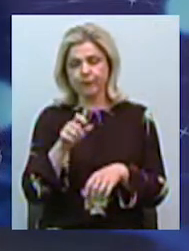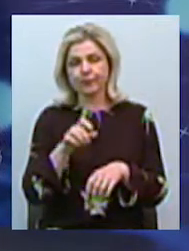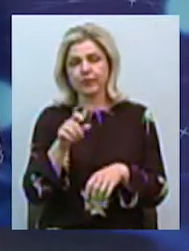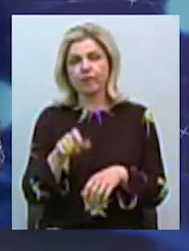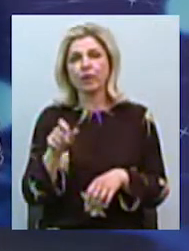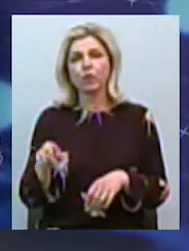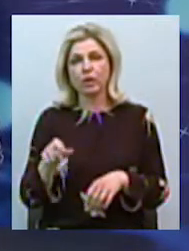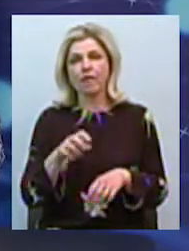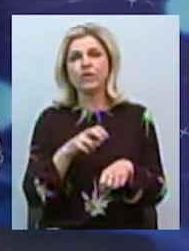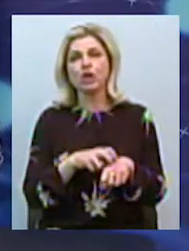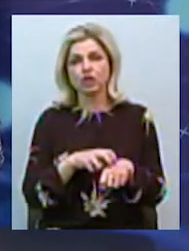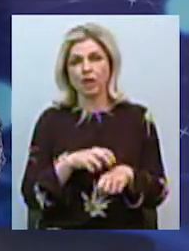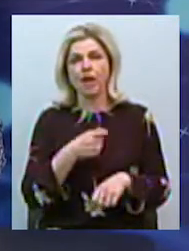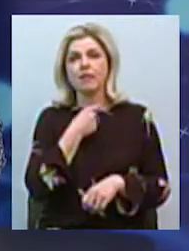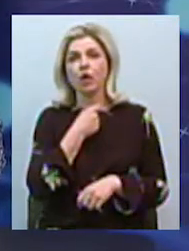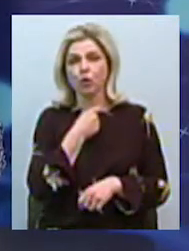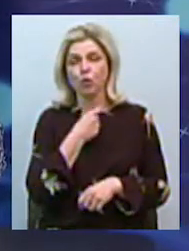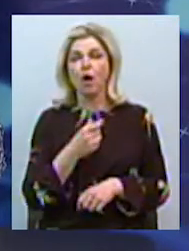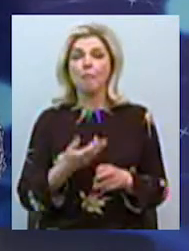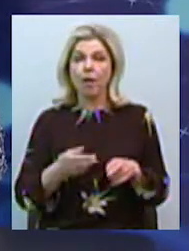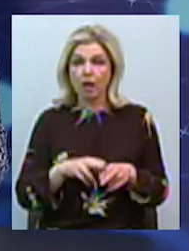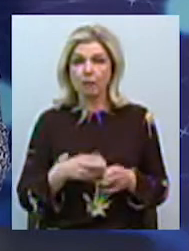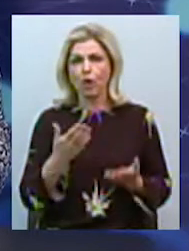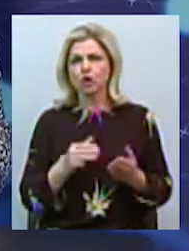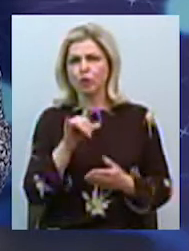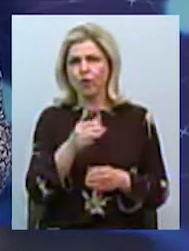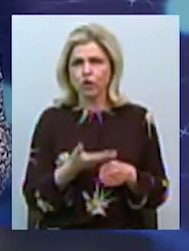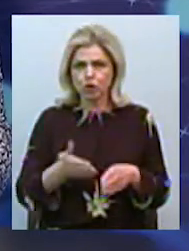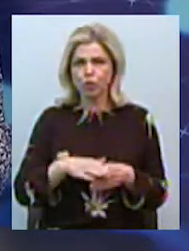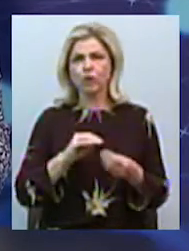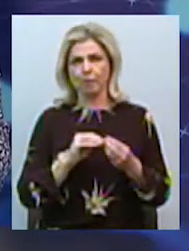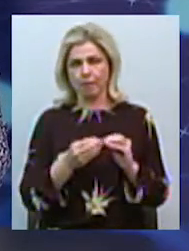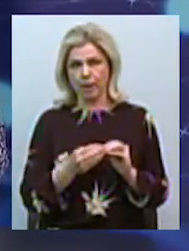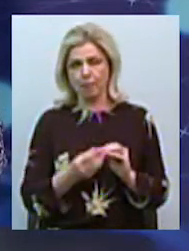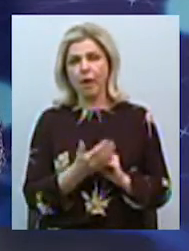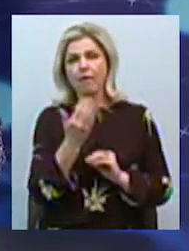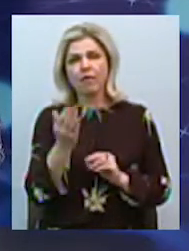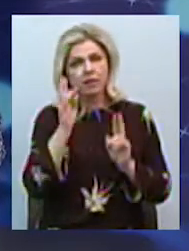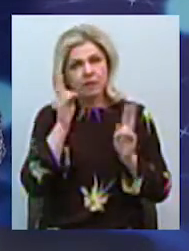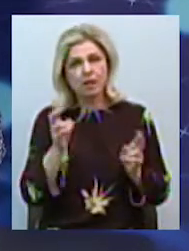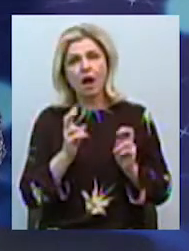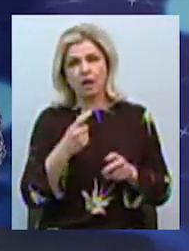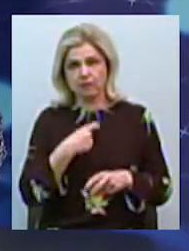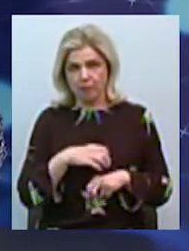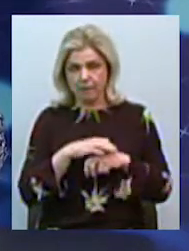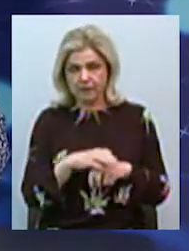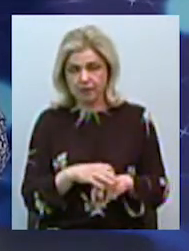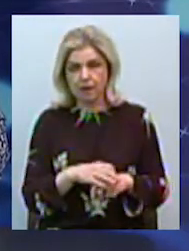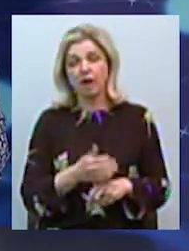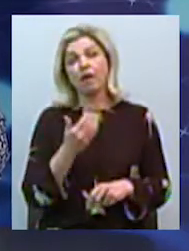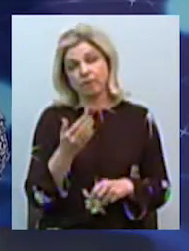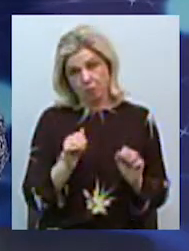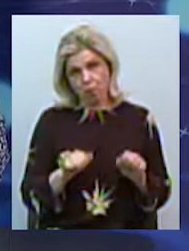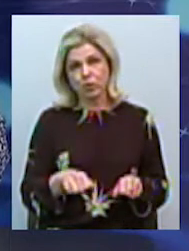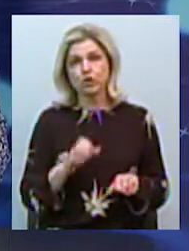в рабочее время, якщо у вас якісь тяжелі проблеми, ви не знаєте, як себе повести, ви можете